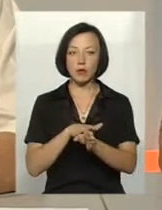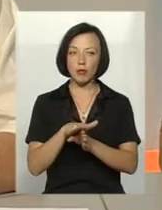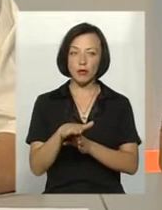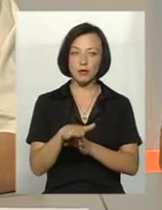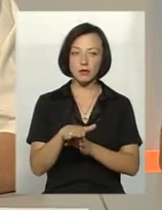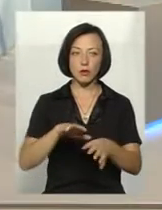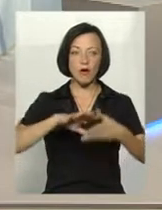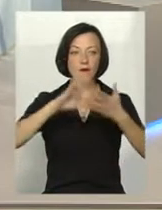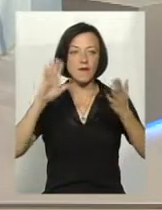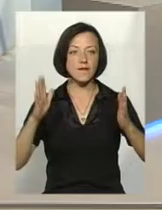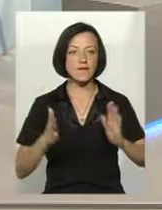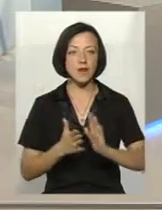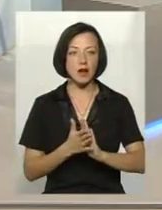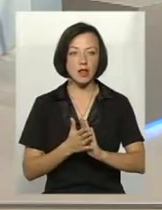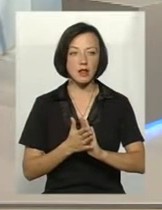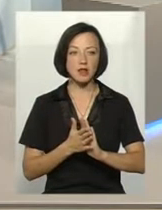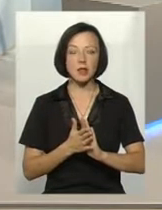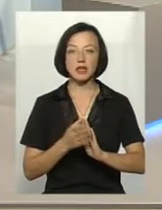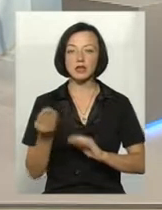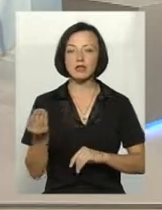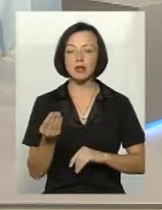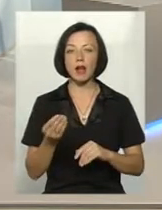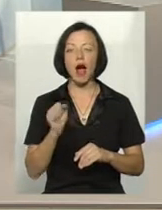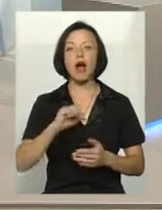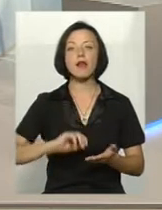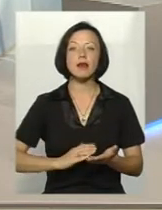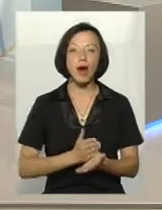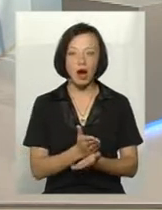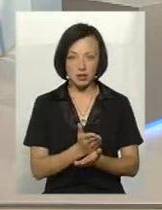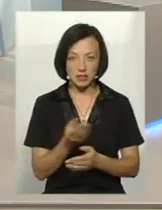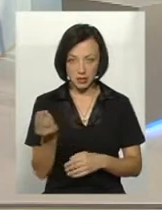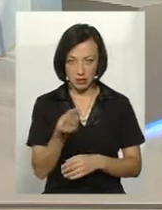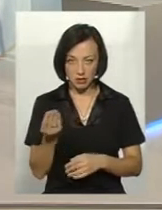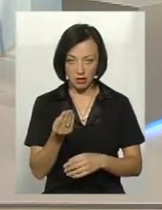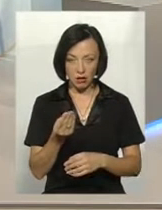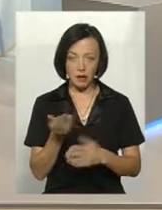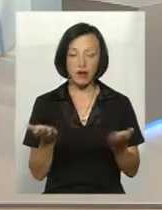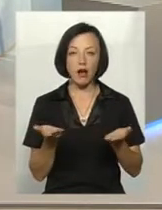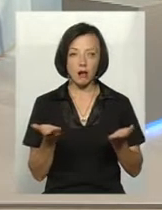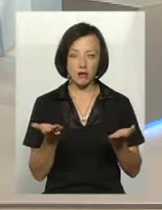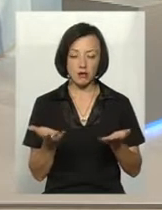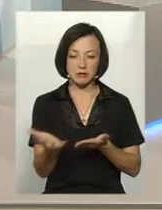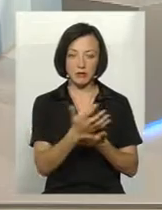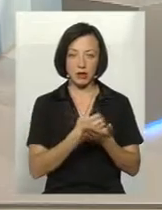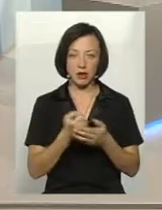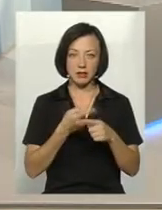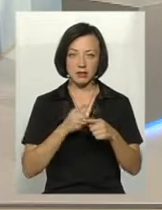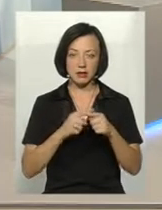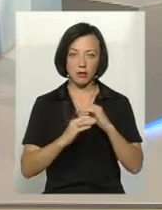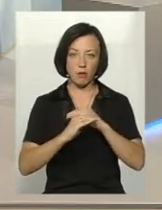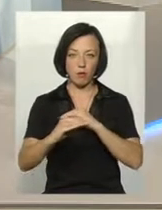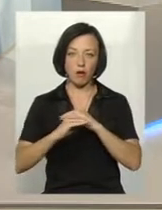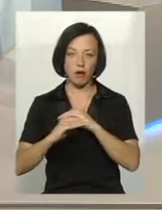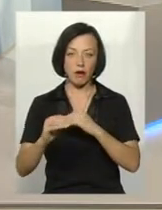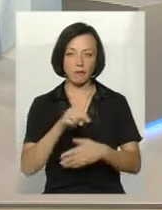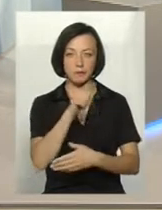Вал зерна, здавалося б, а якість, якість того зерна, яке збирається на наших, на тих зернових, які збираються на